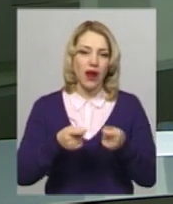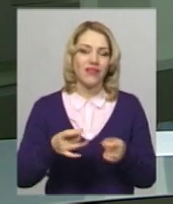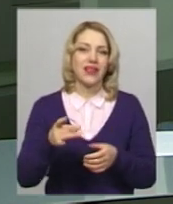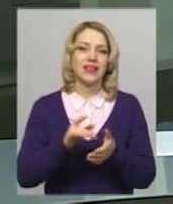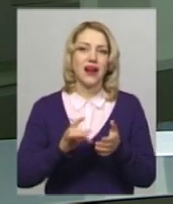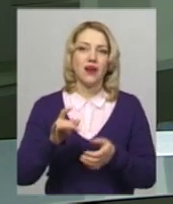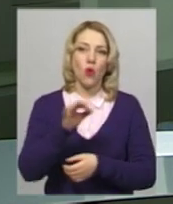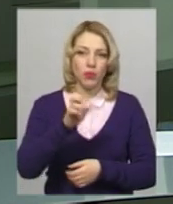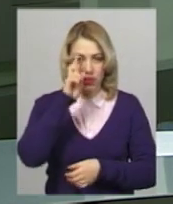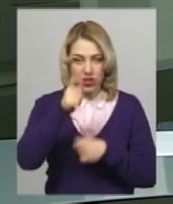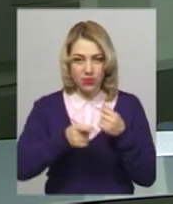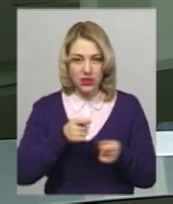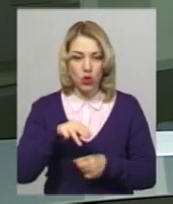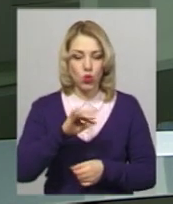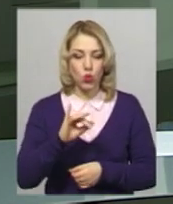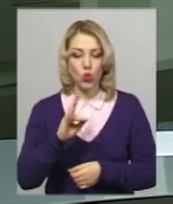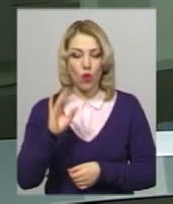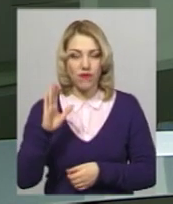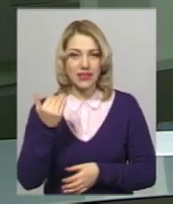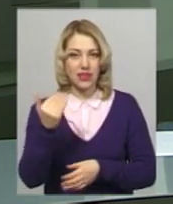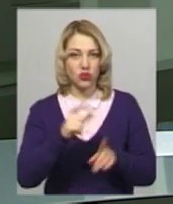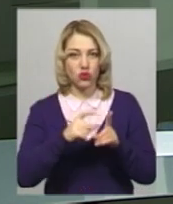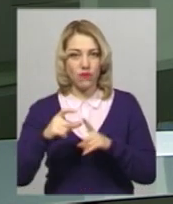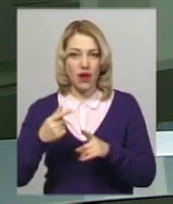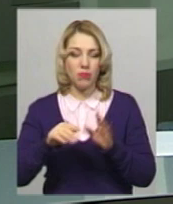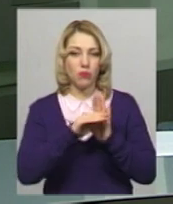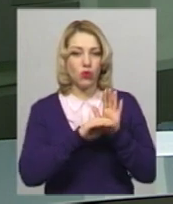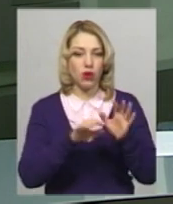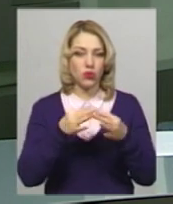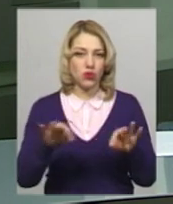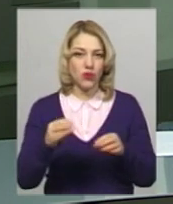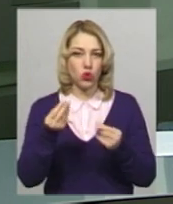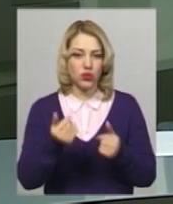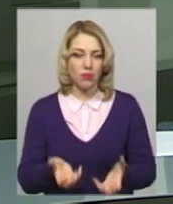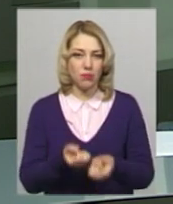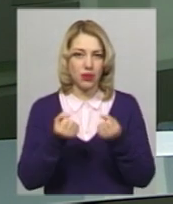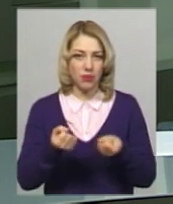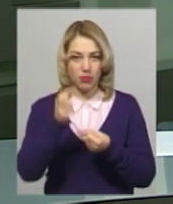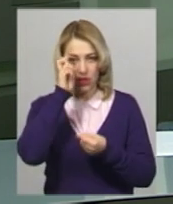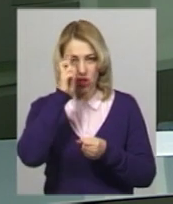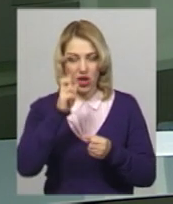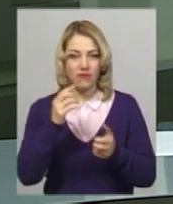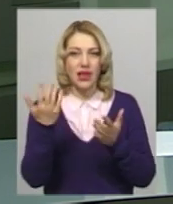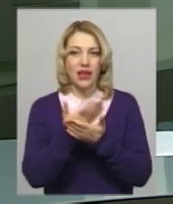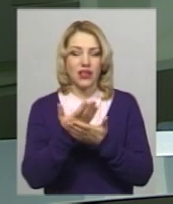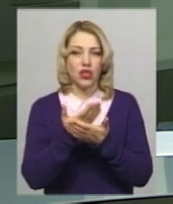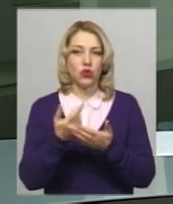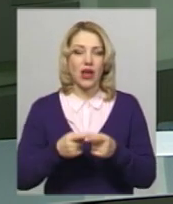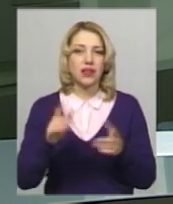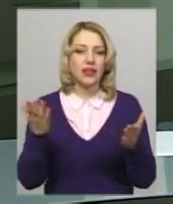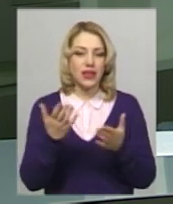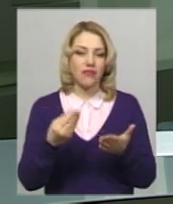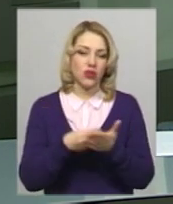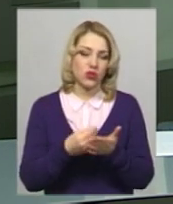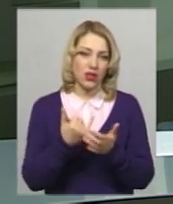облдержадміністрації Ірина Трунова. За її словами, програма дозволить грошима підтримати державні кінотеатри, фінансування яких